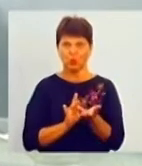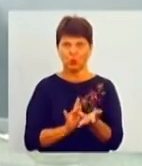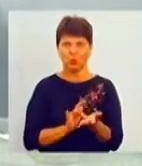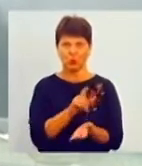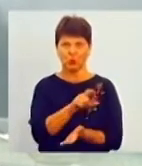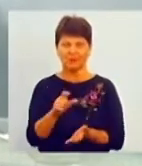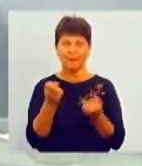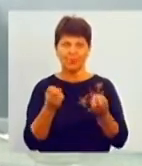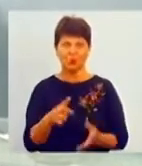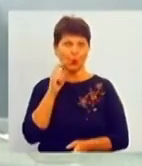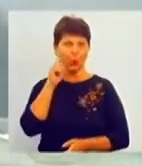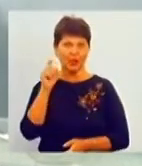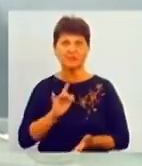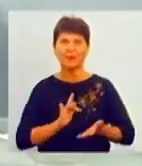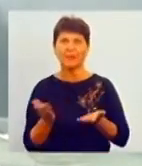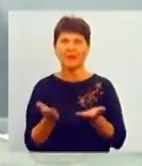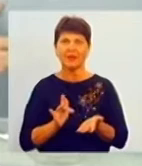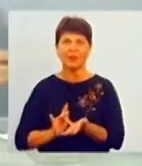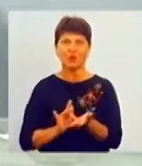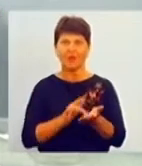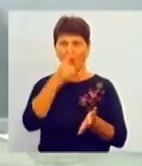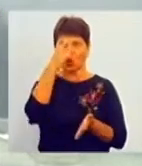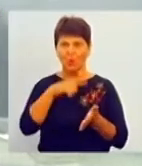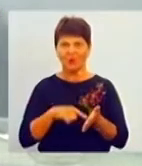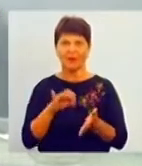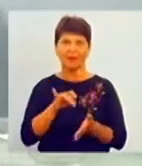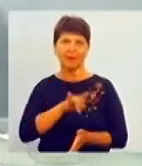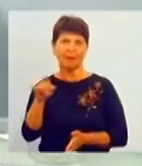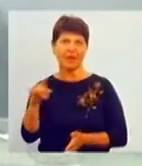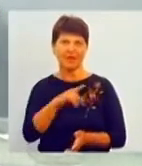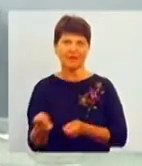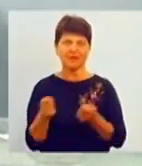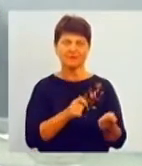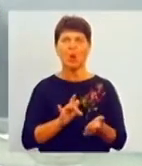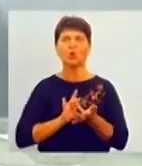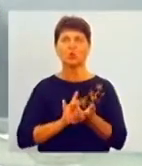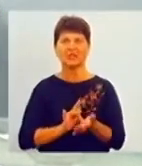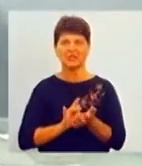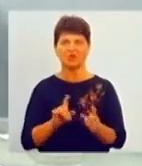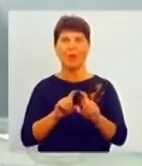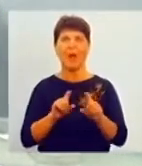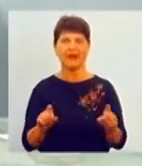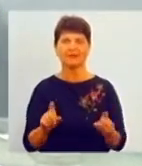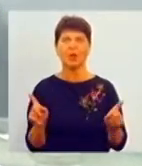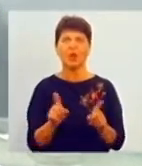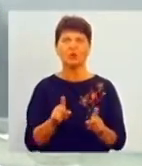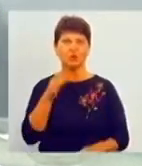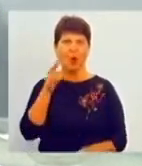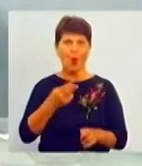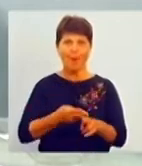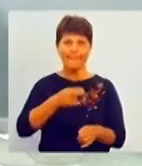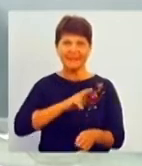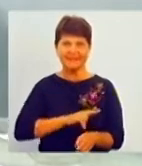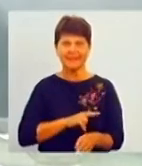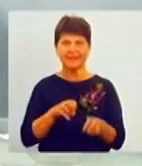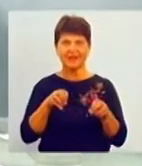які подорожують, які довіряють і перевізнику, і довіряють туристичним агенціям. Щодо компенсації, щодо